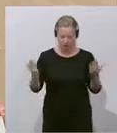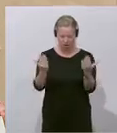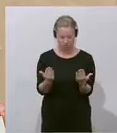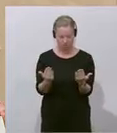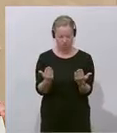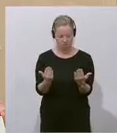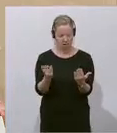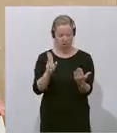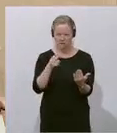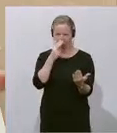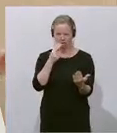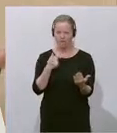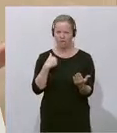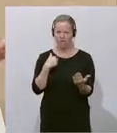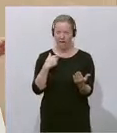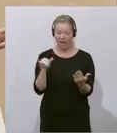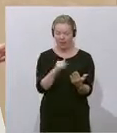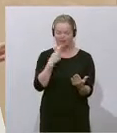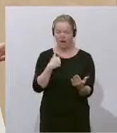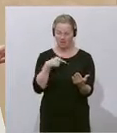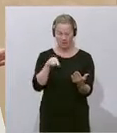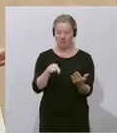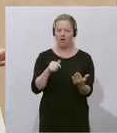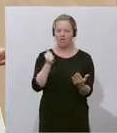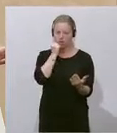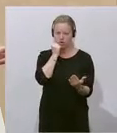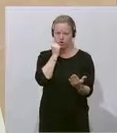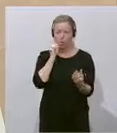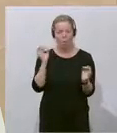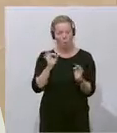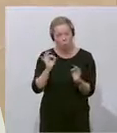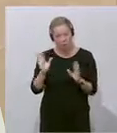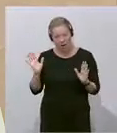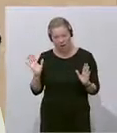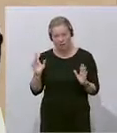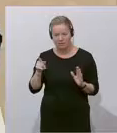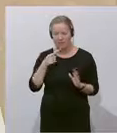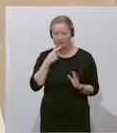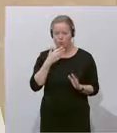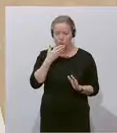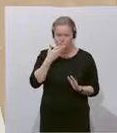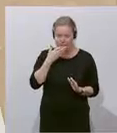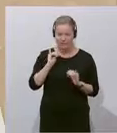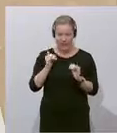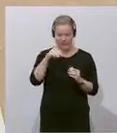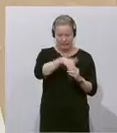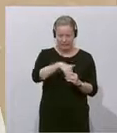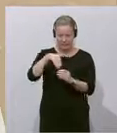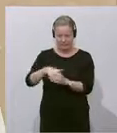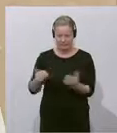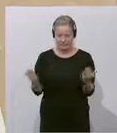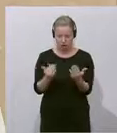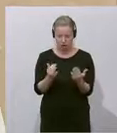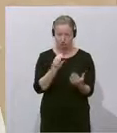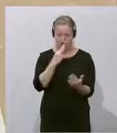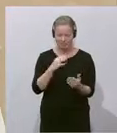überhaupt nicht, das ist eine Fälschung. Oder, wovon mich derzeit ausgehen muss, Ui Jägerl, das stimmt Euro